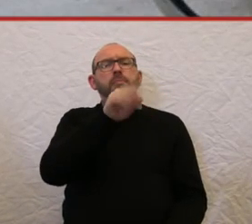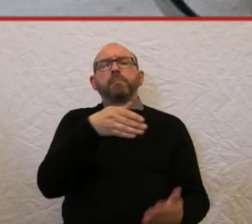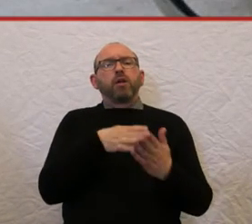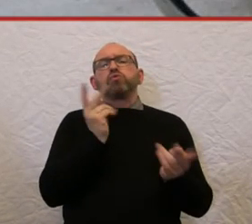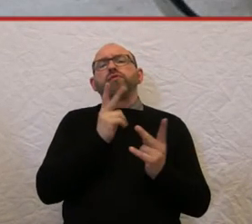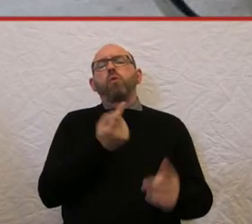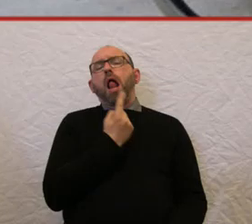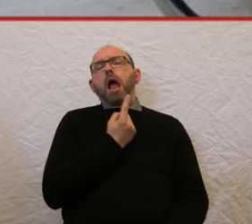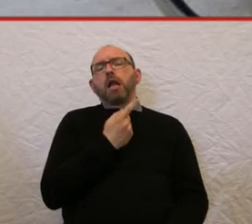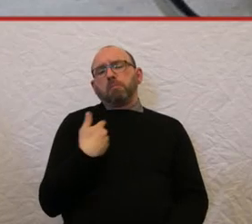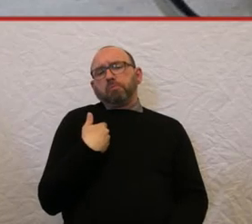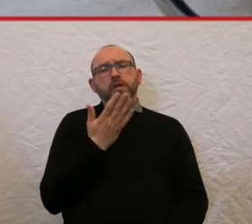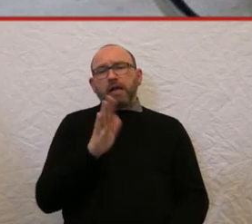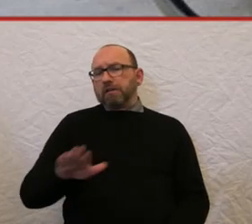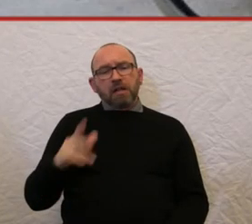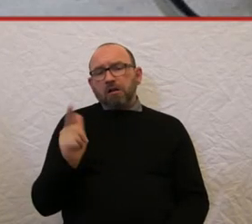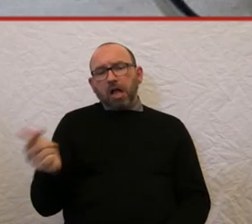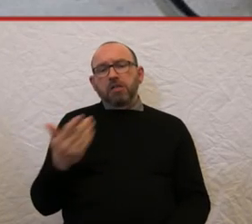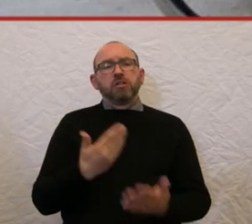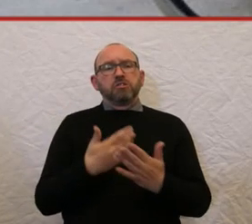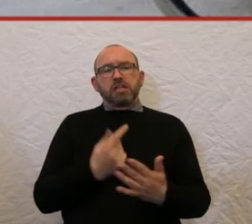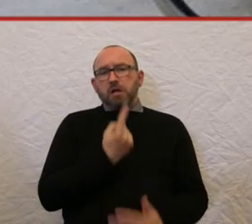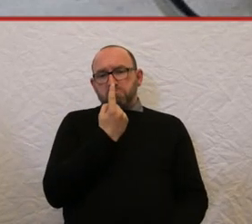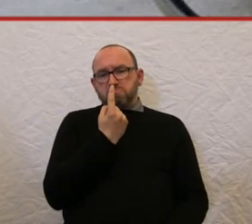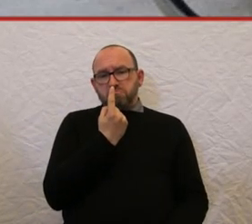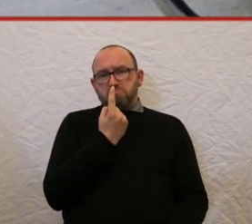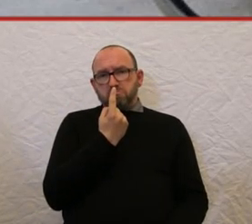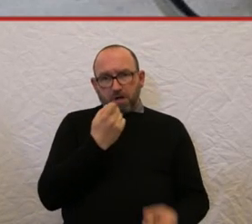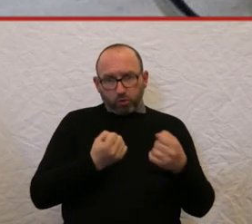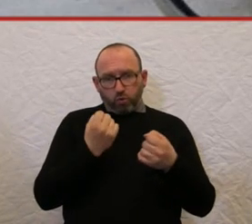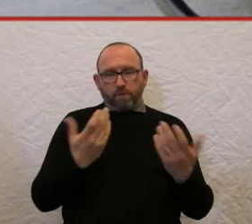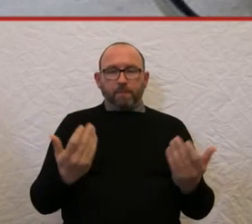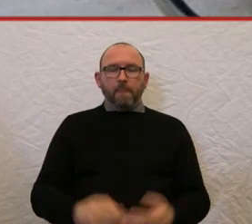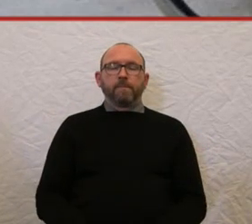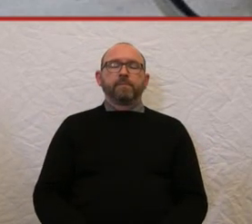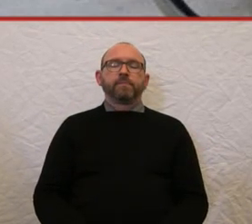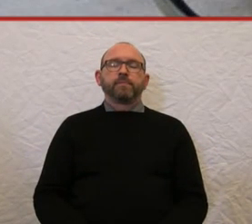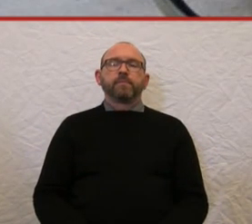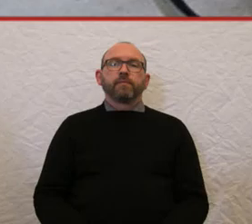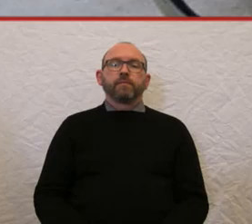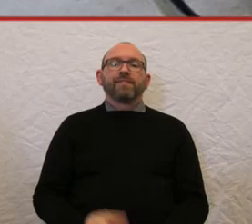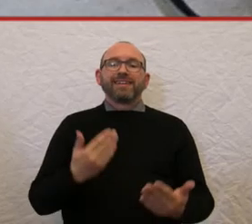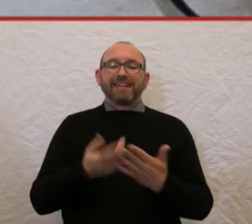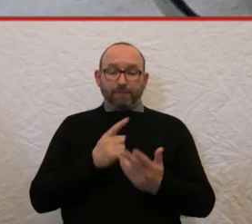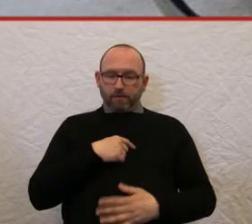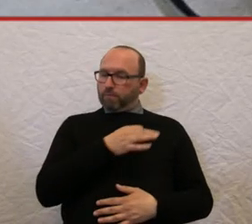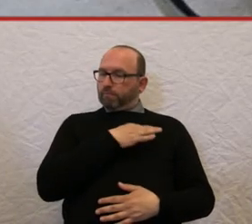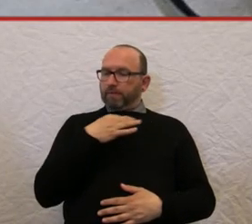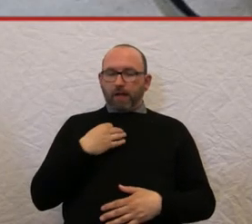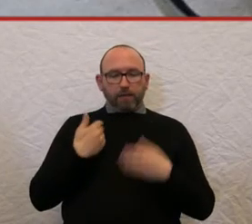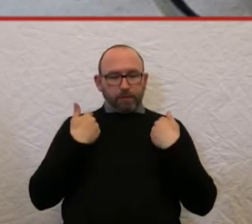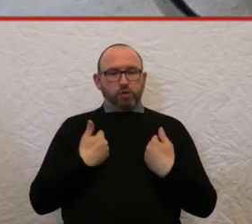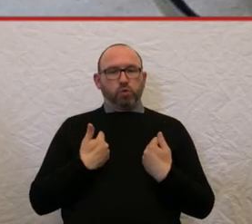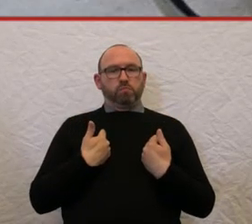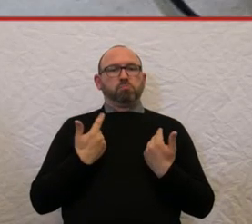Und dann brauche ich eigentlich auch nicht raus. Und es gibt nur sehr wenige Möglichkeiten, als Privatpersonen zum Beispiel